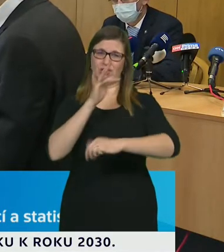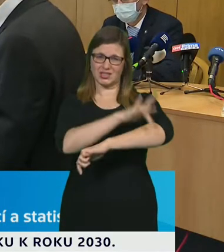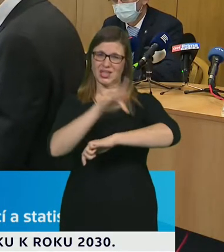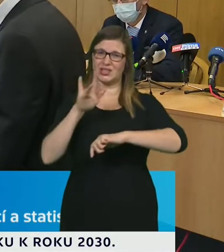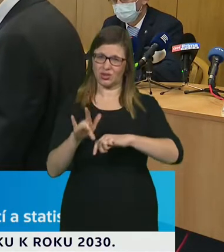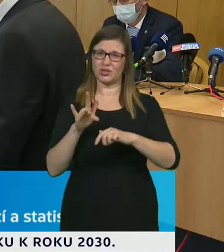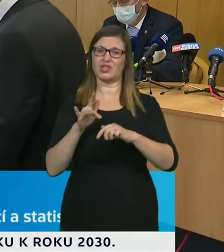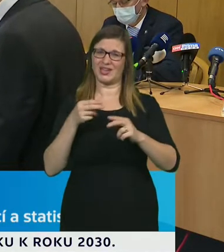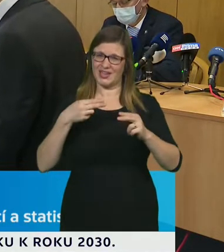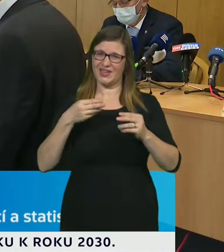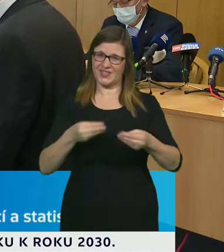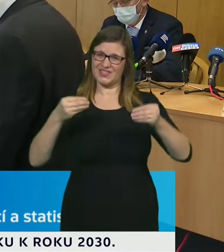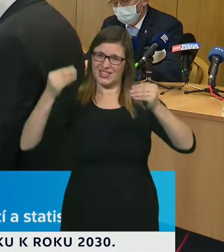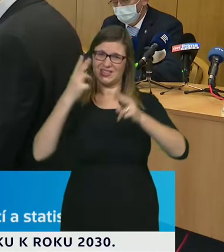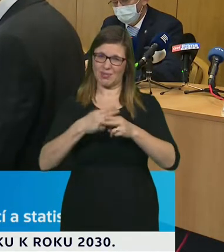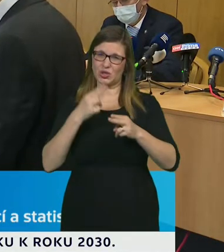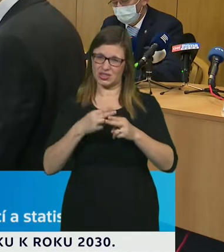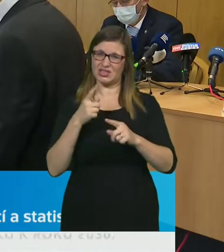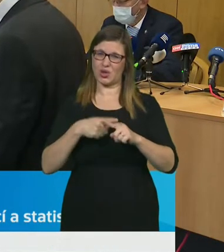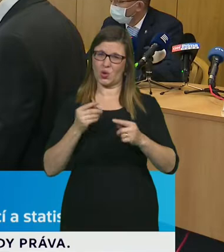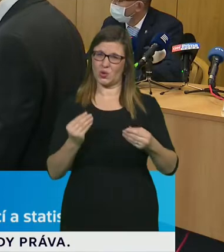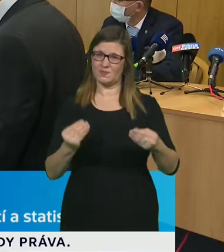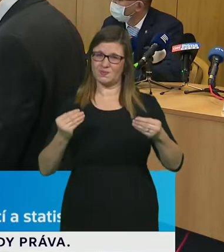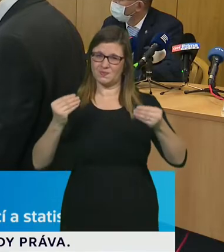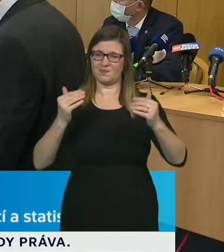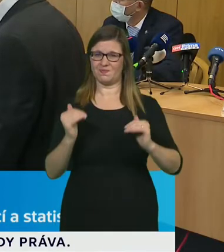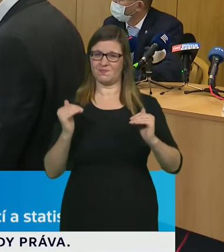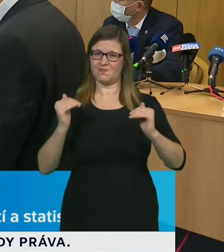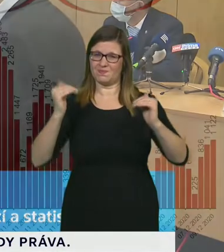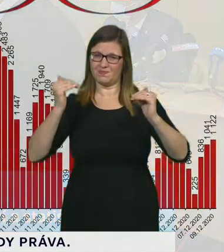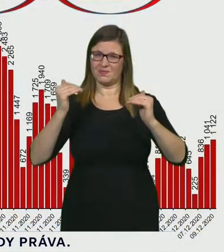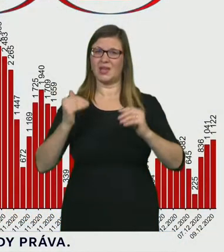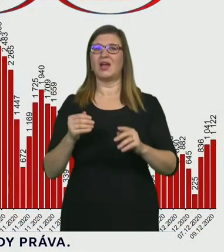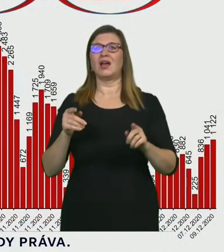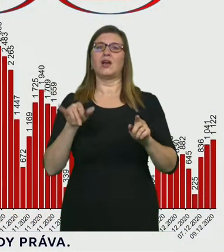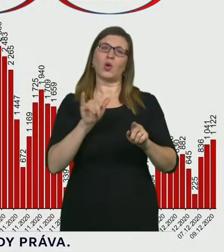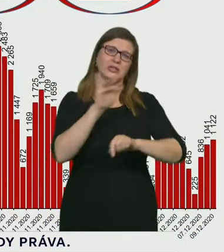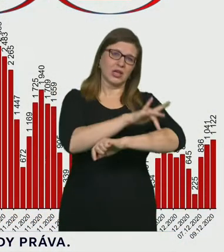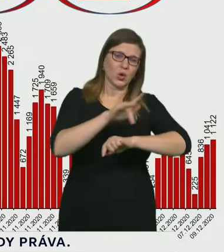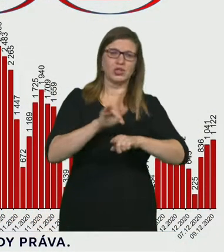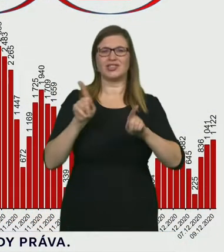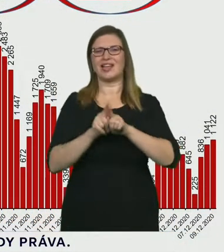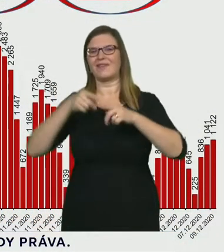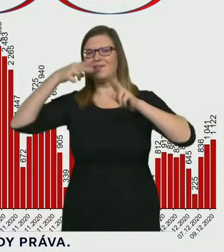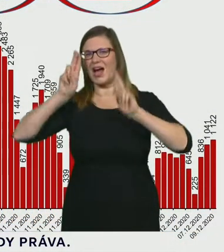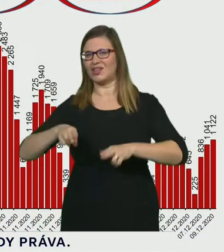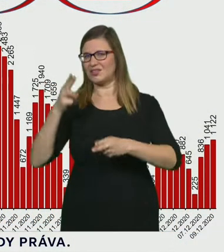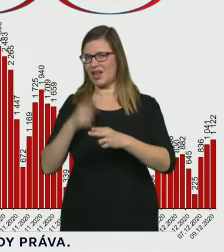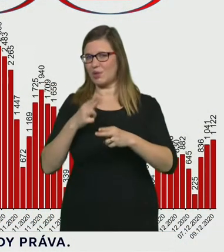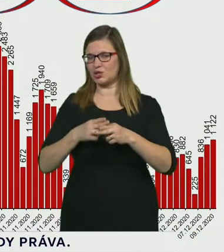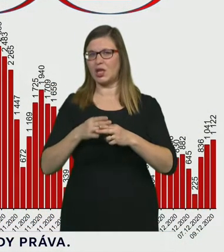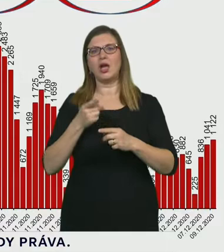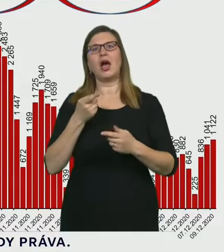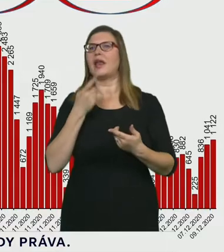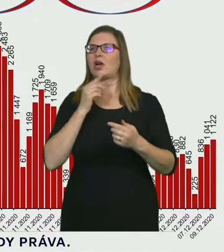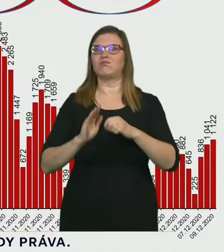nemocí. Lidi, kteří s vyšší pravděpodobností mohou mít těžší průběh. Ono to mírně jsem nemyslel nijak, protože ta